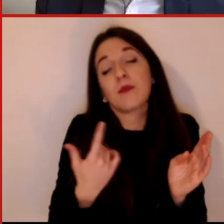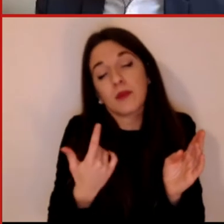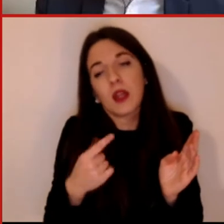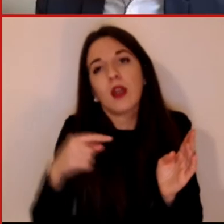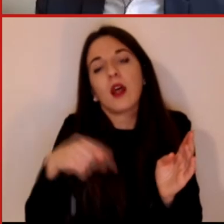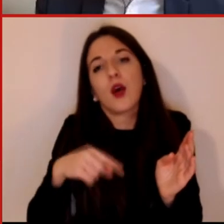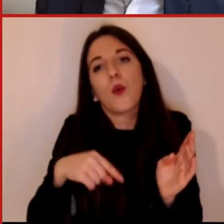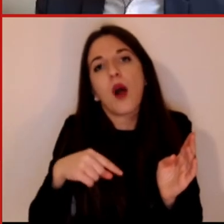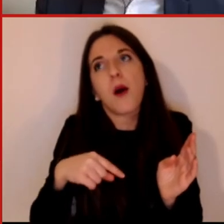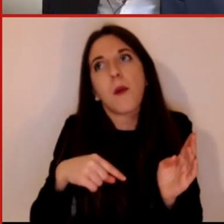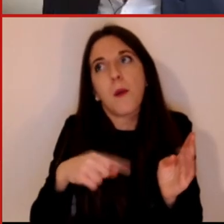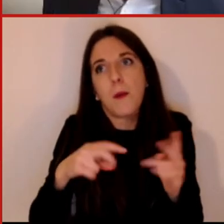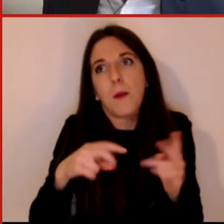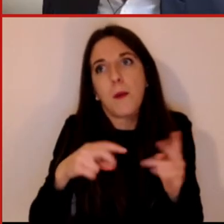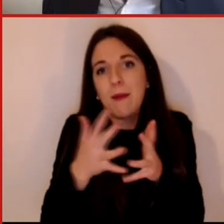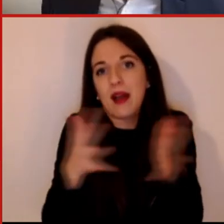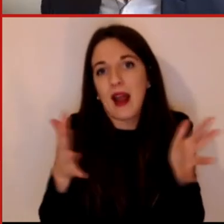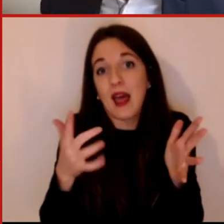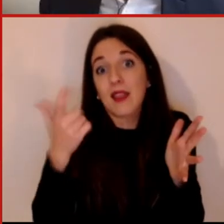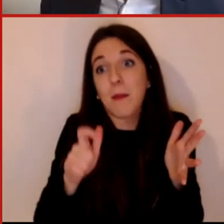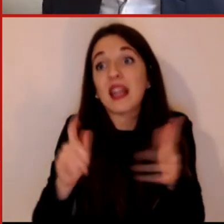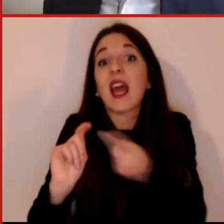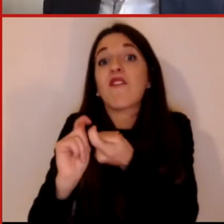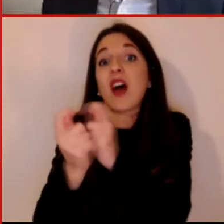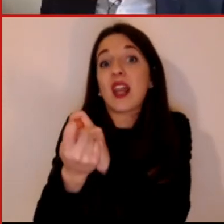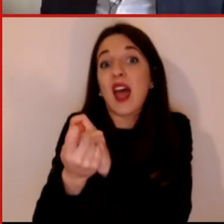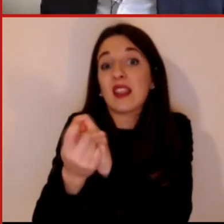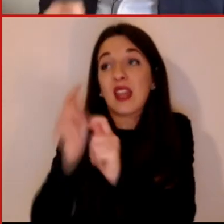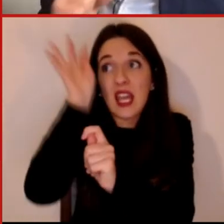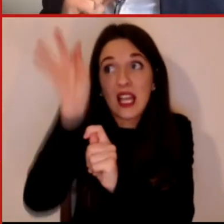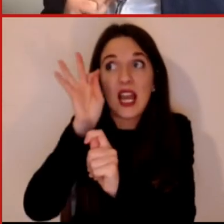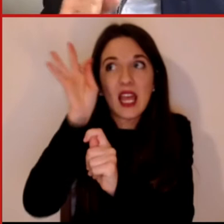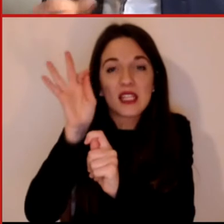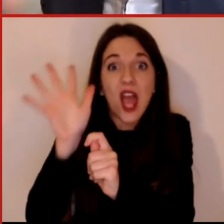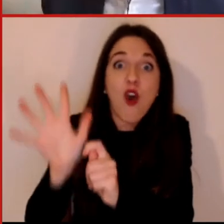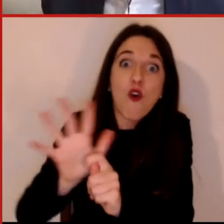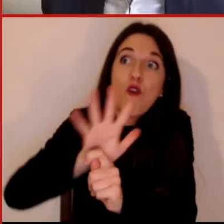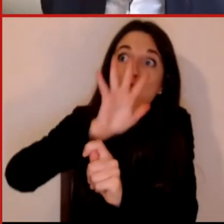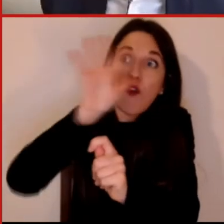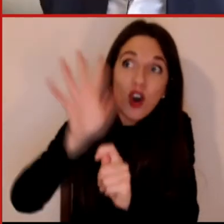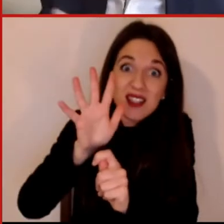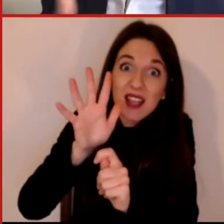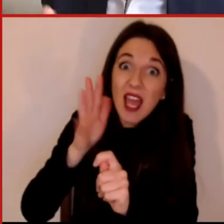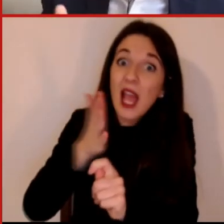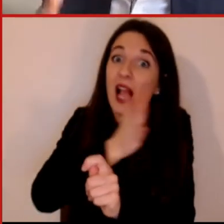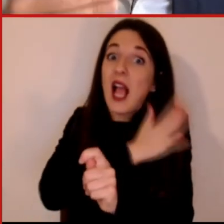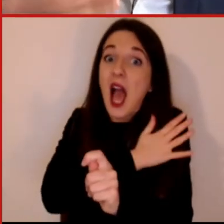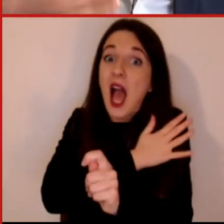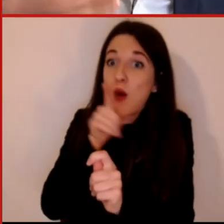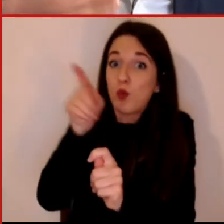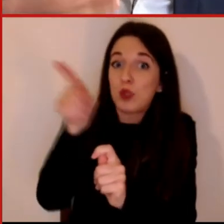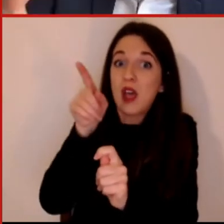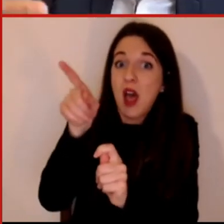perché purtroppo la variante inglese è sospetta di un incremento piuttosto forte di trasmissibilità e quindi per esempio